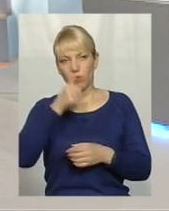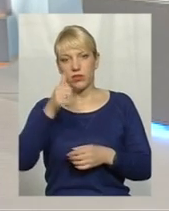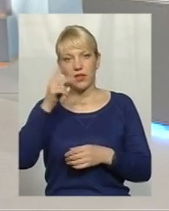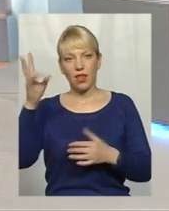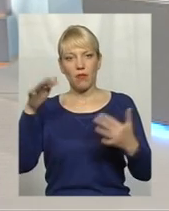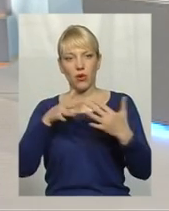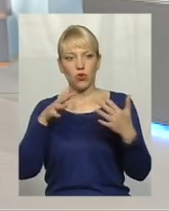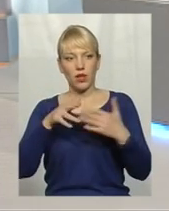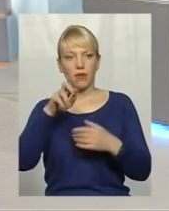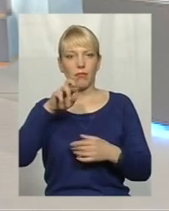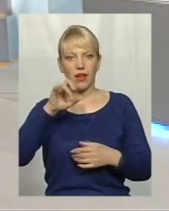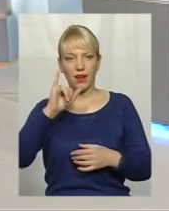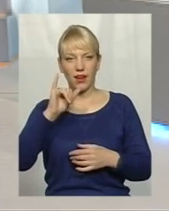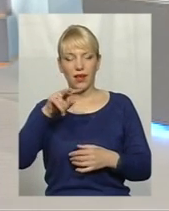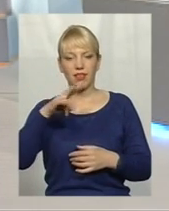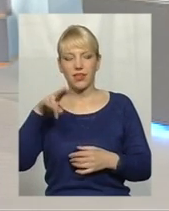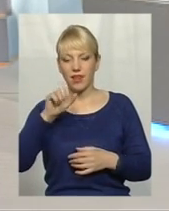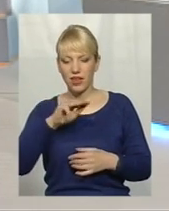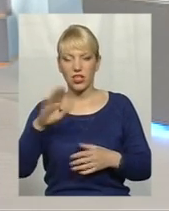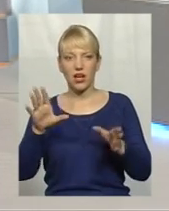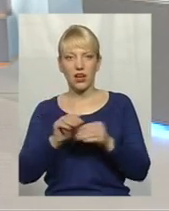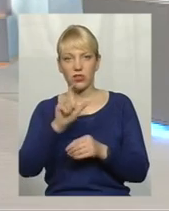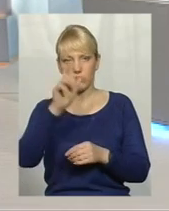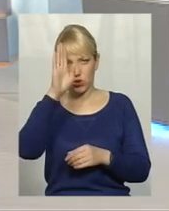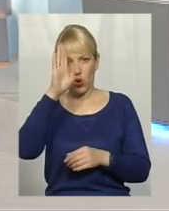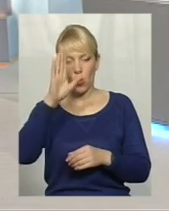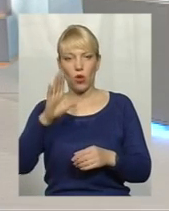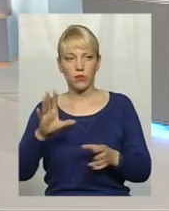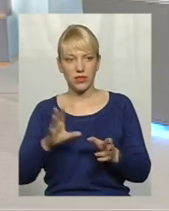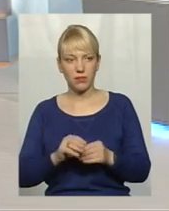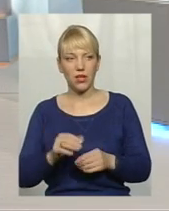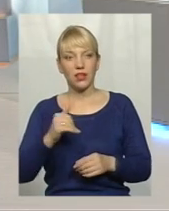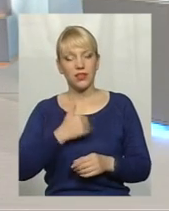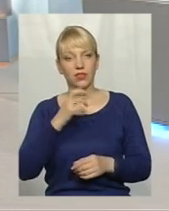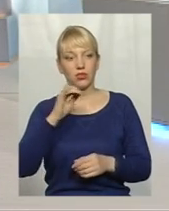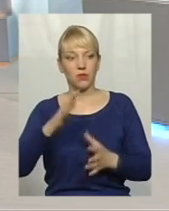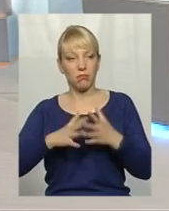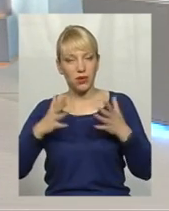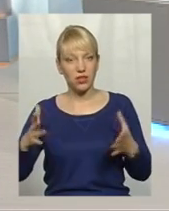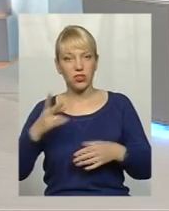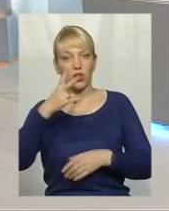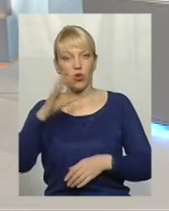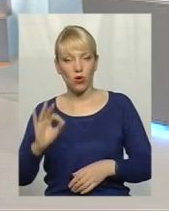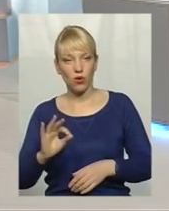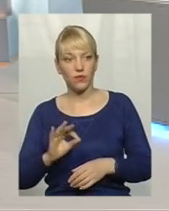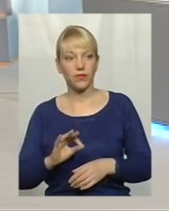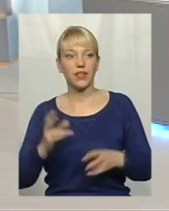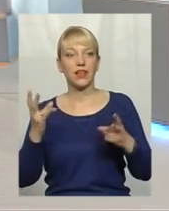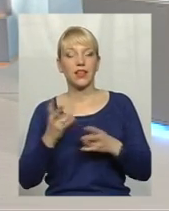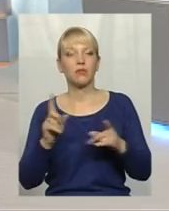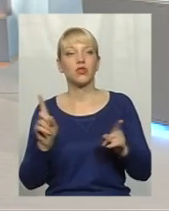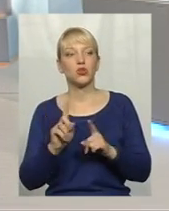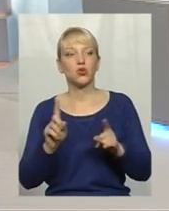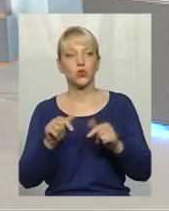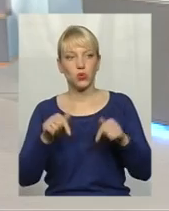бородові, в ліндажах, в окопах, разом із хлопцями? Ну, хотілося б більше, але треба щось